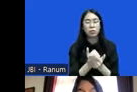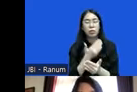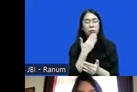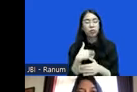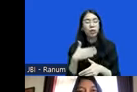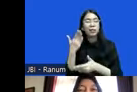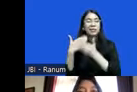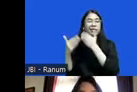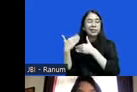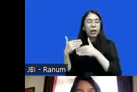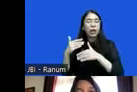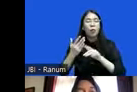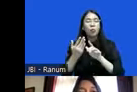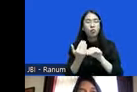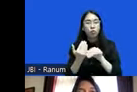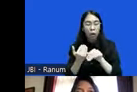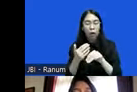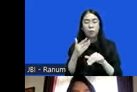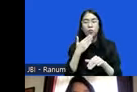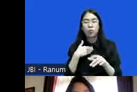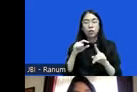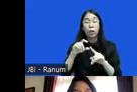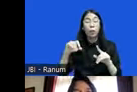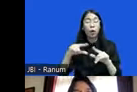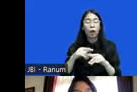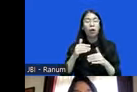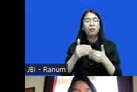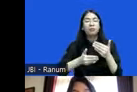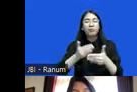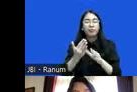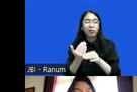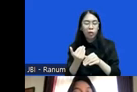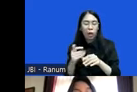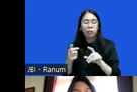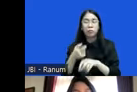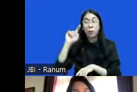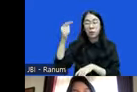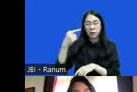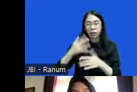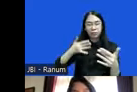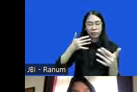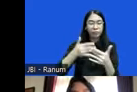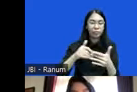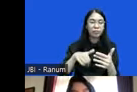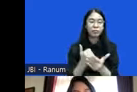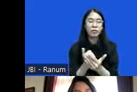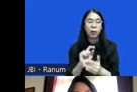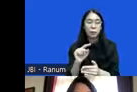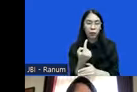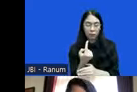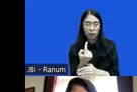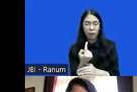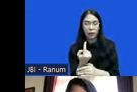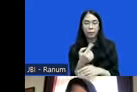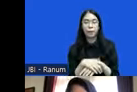berulang gitu ya punya pola yang berulang yang sudah dilakukan oleh pemerintah sampai saat ini bahwa yang pertama dengan berbagai